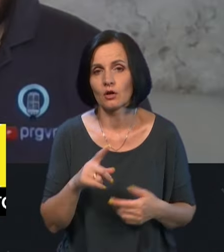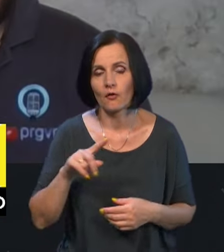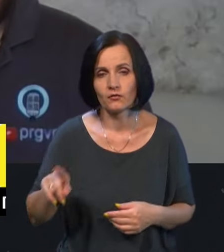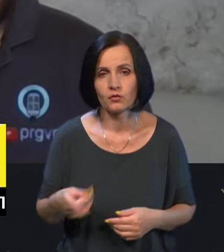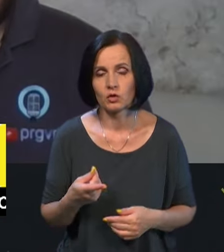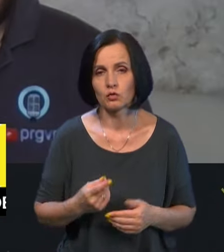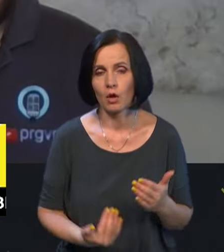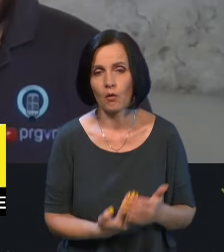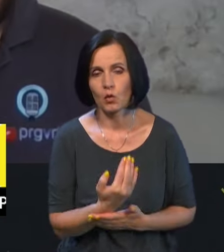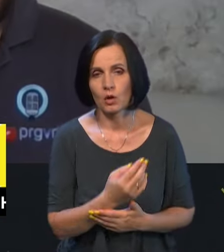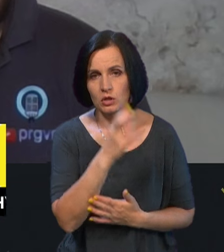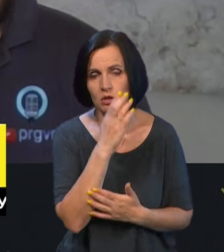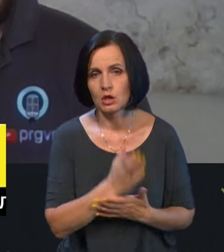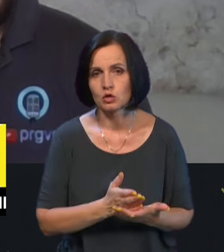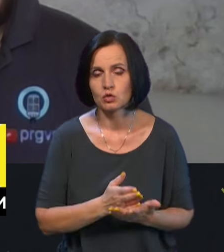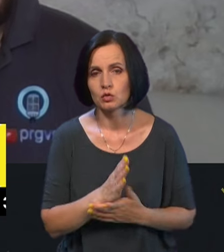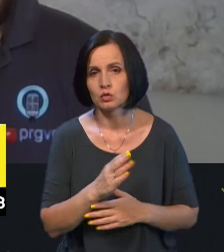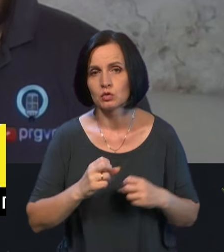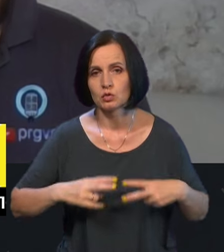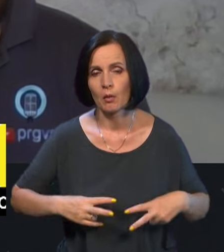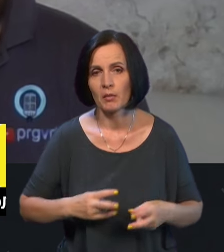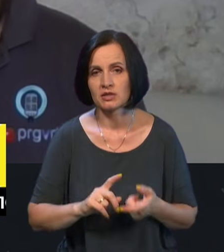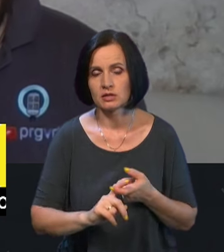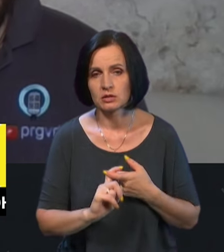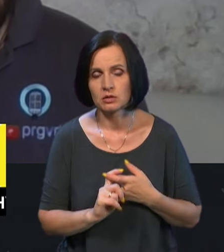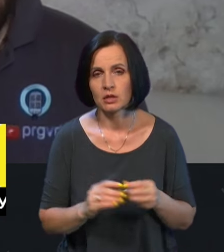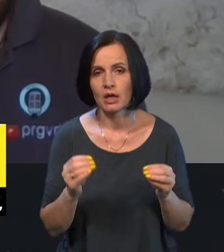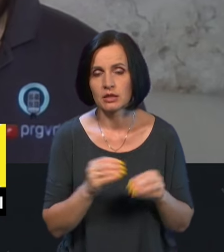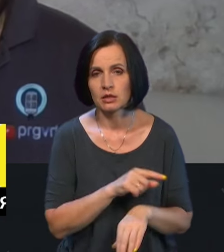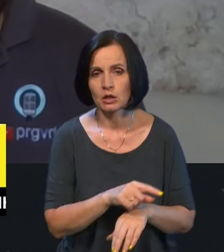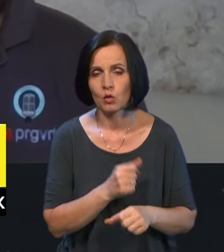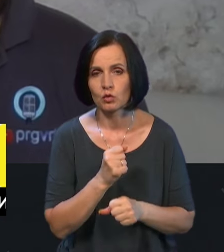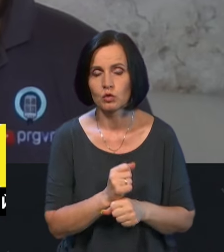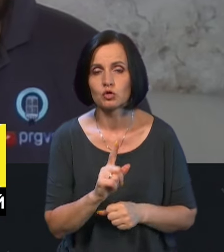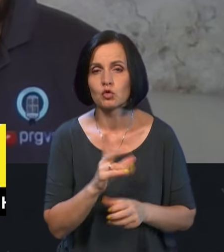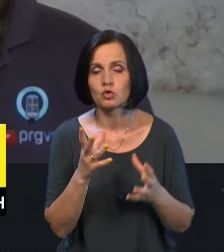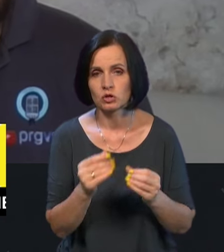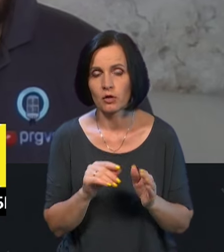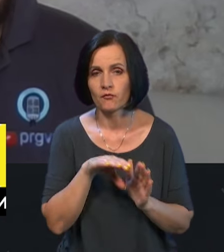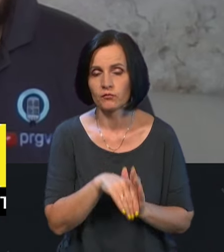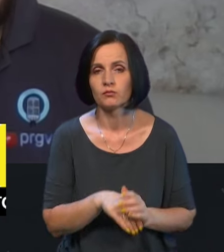опублікувала Державна служба спеціального зв'язку. 10 годин роботи, що ще там?